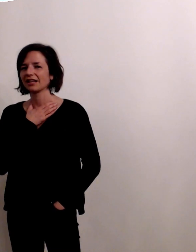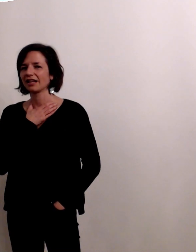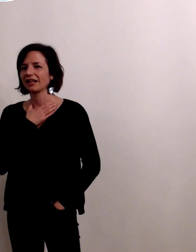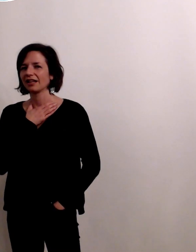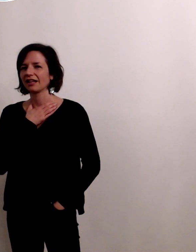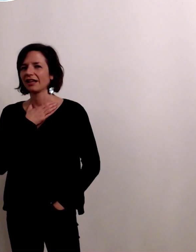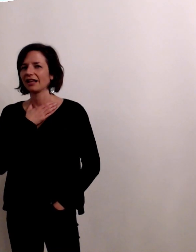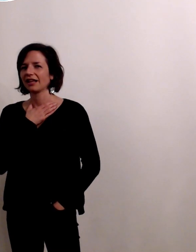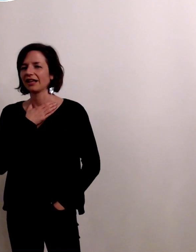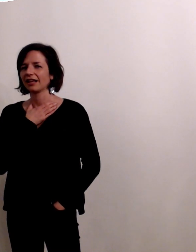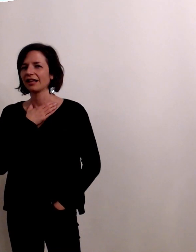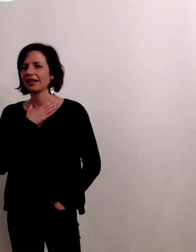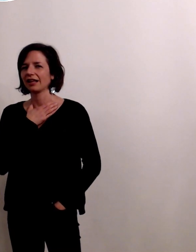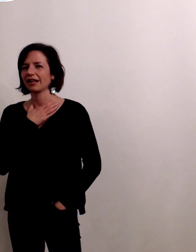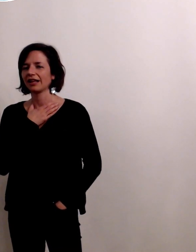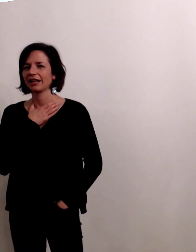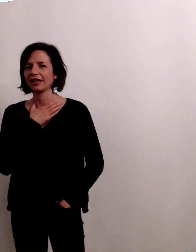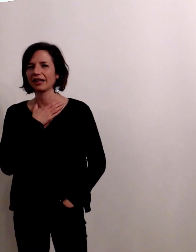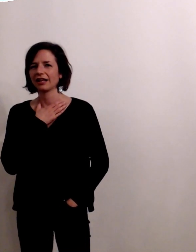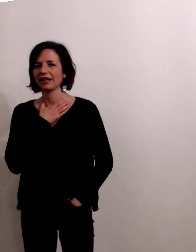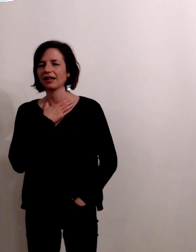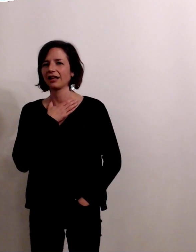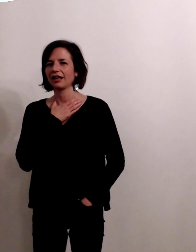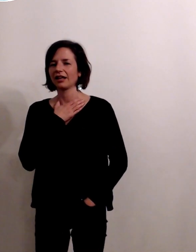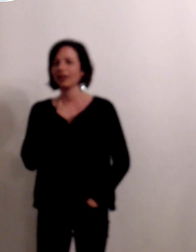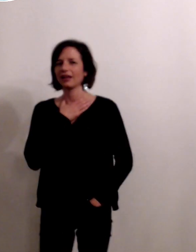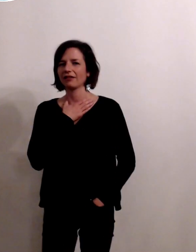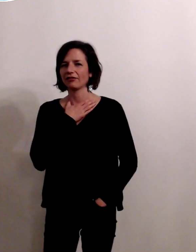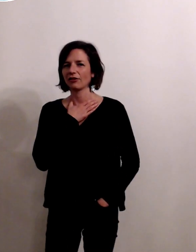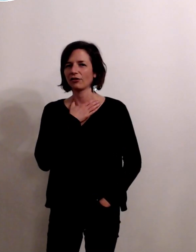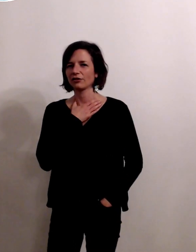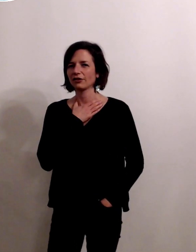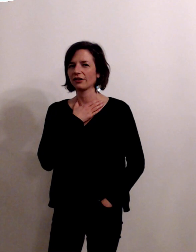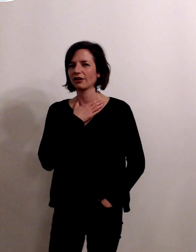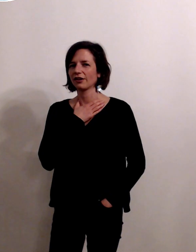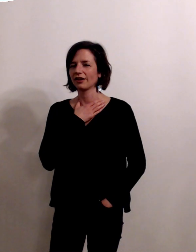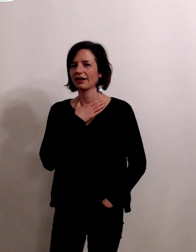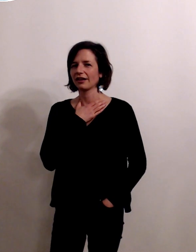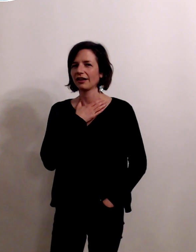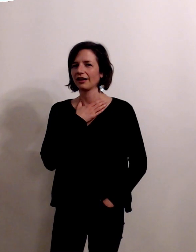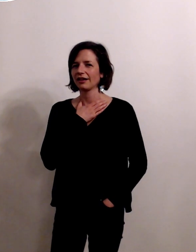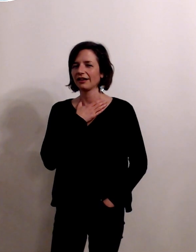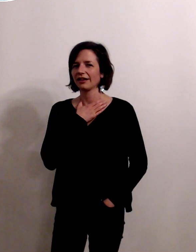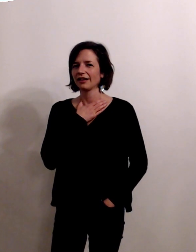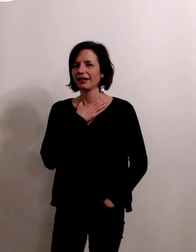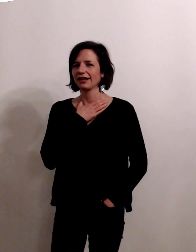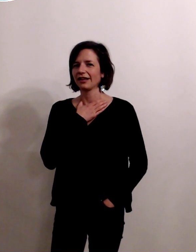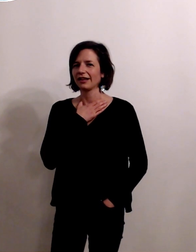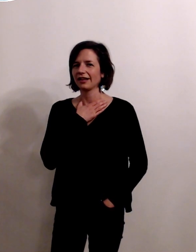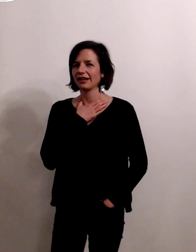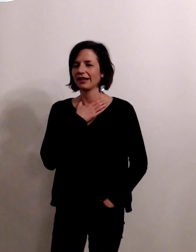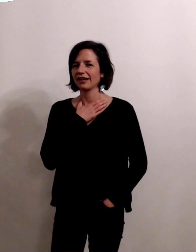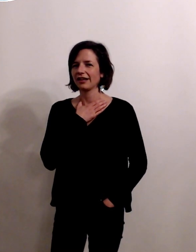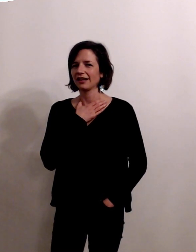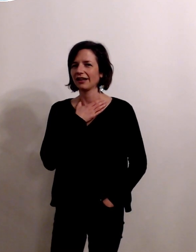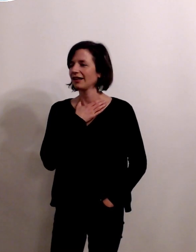et puis j'ai mes enfants attend mes petits enfants aussi à l'air proté aussi